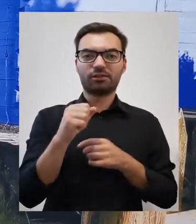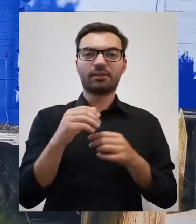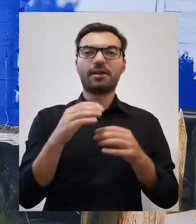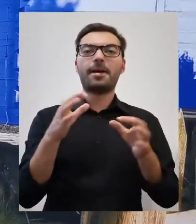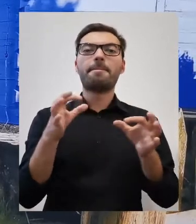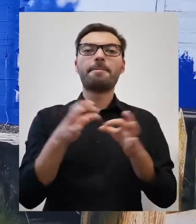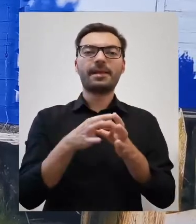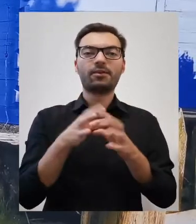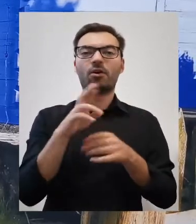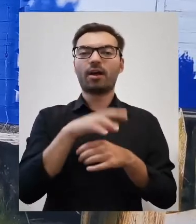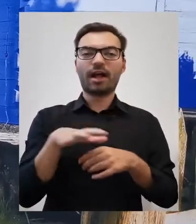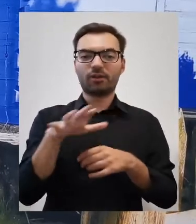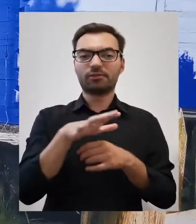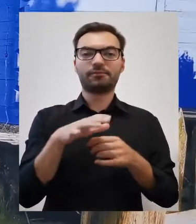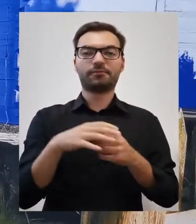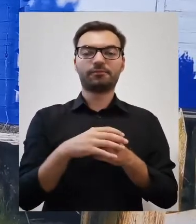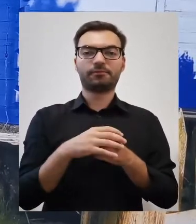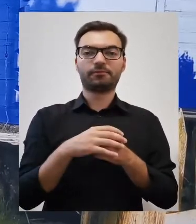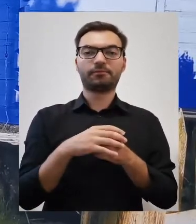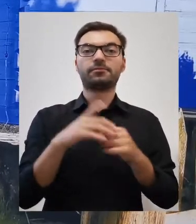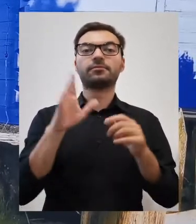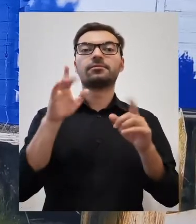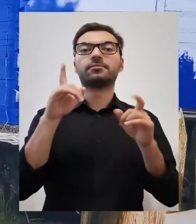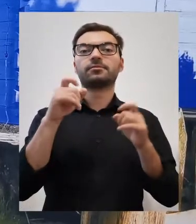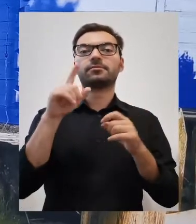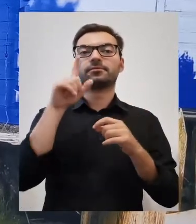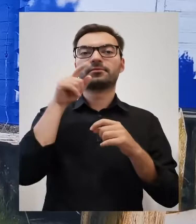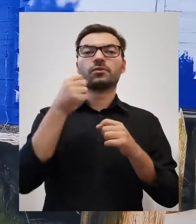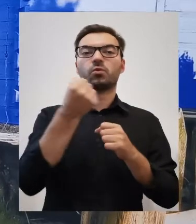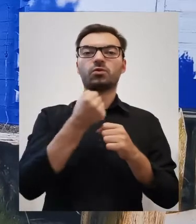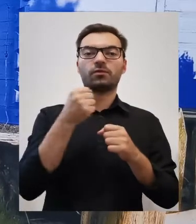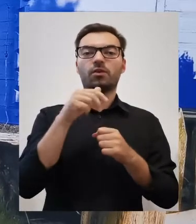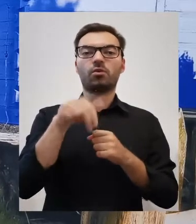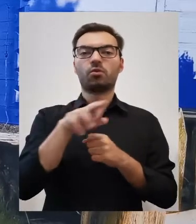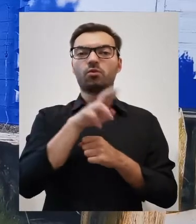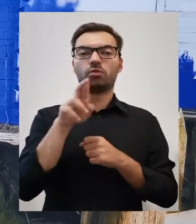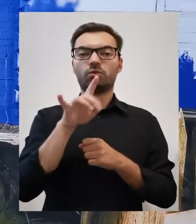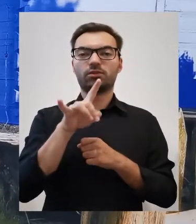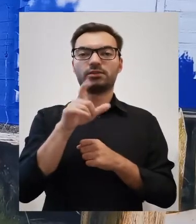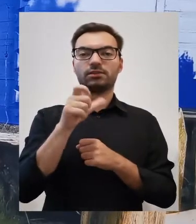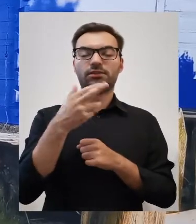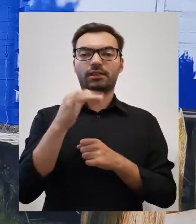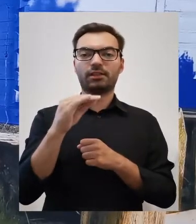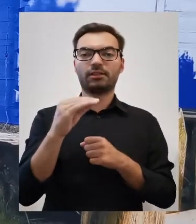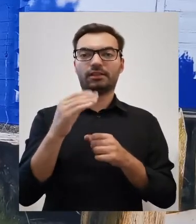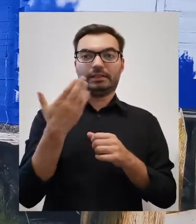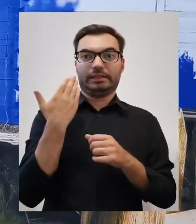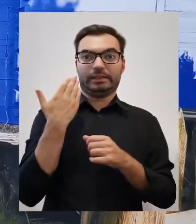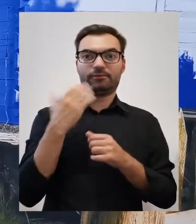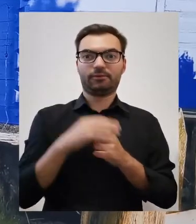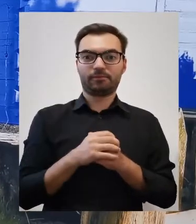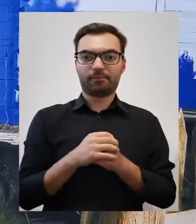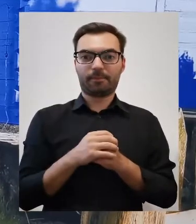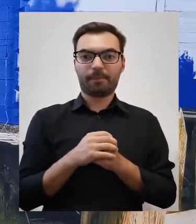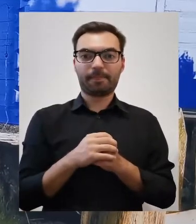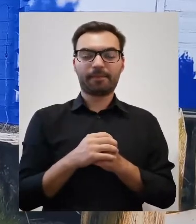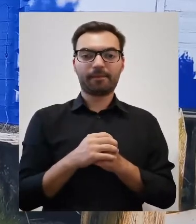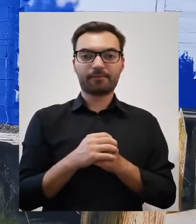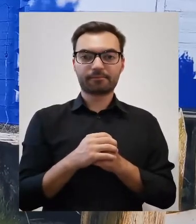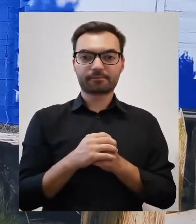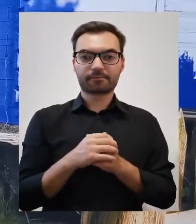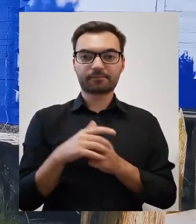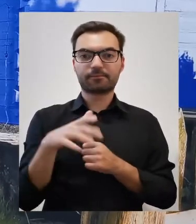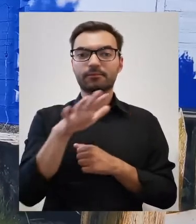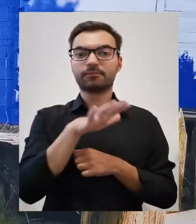jako mikroregion etnograficzny zaczęło się mówić o Użycanach zupełnie niedawno.